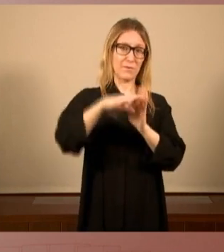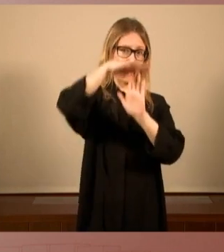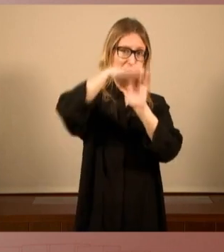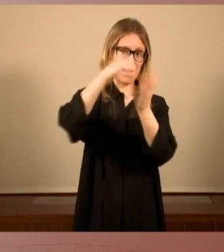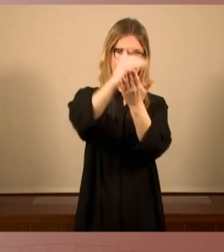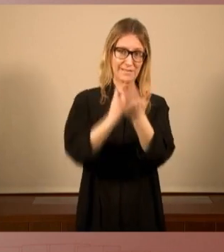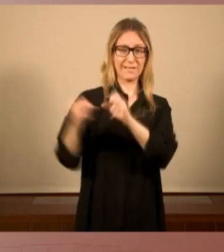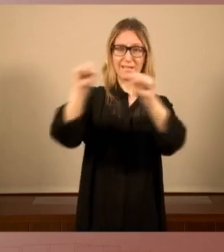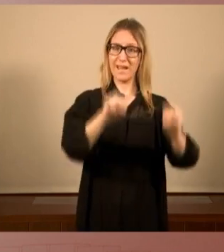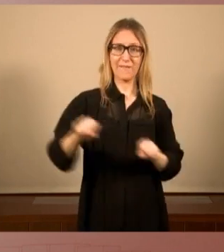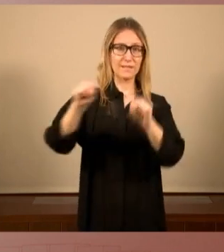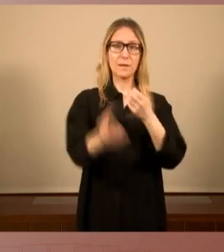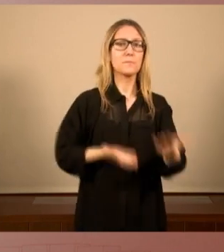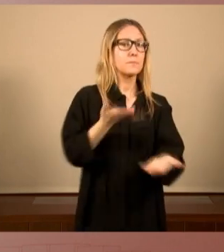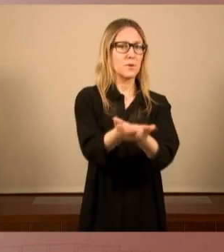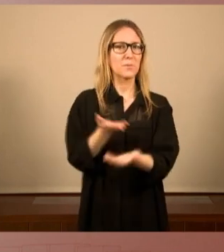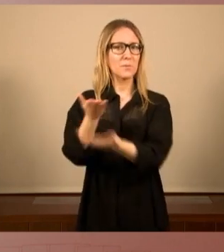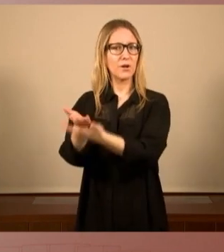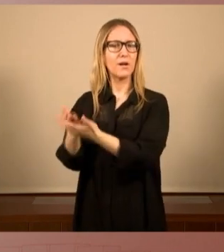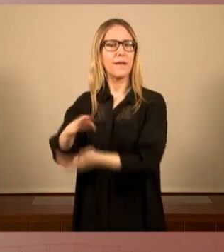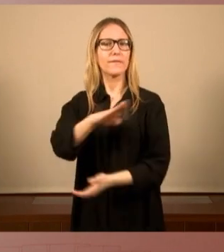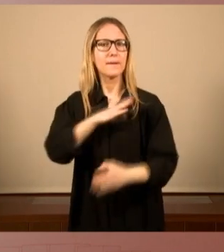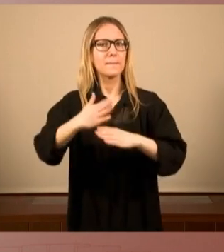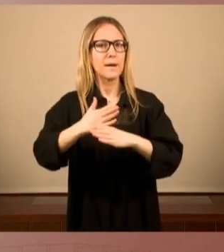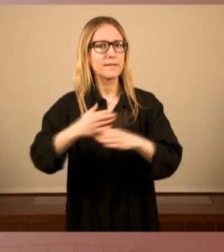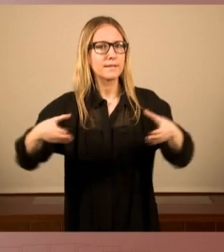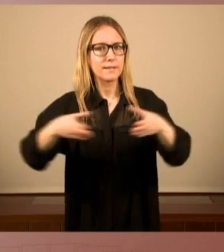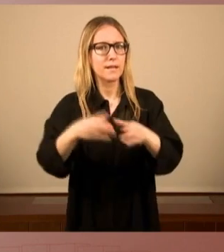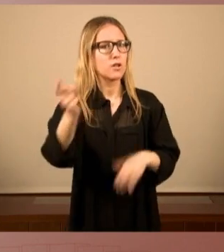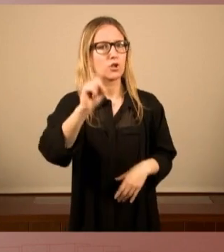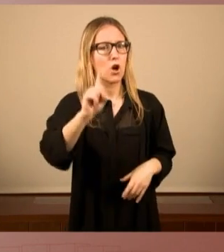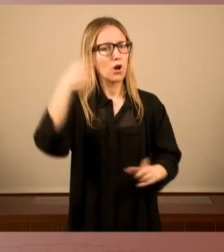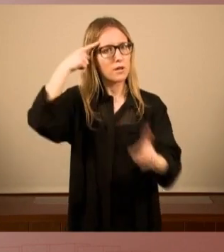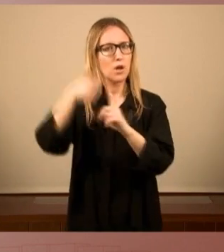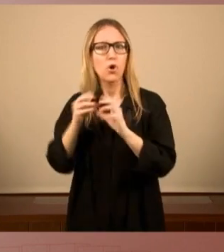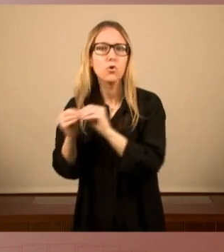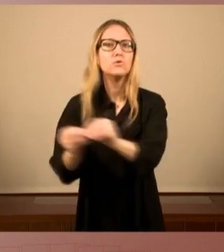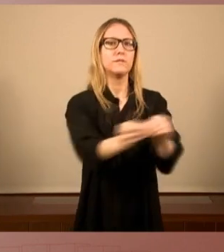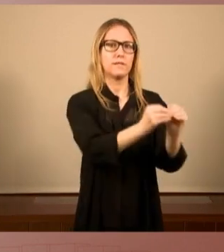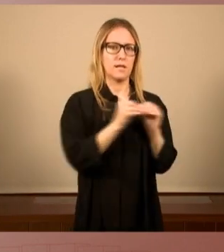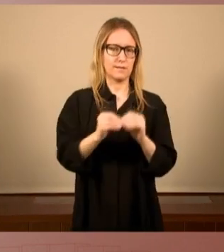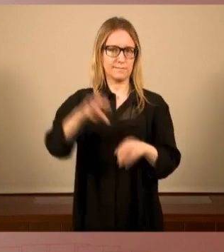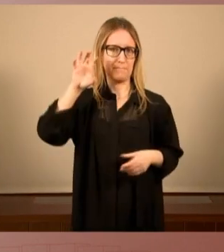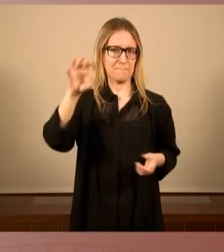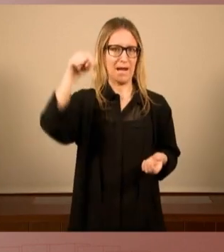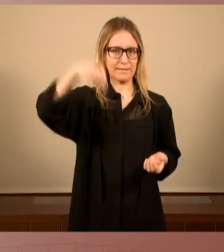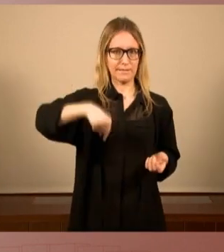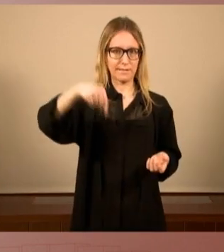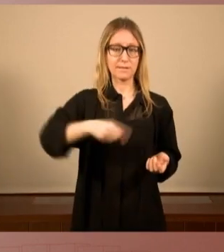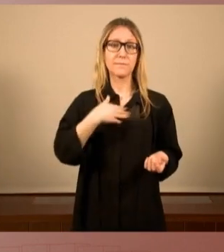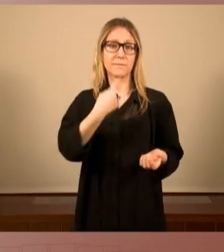les nostres propostes no són de partit, són de grans consensos de país. I, per tant, retallar-les,